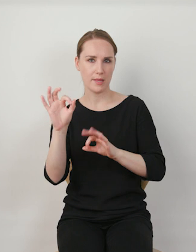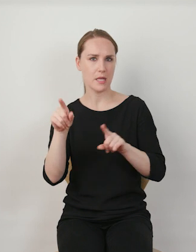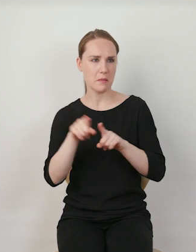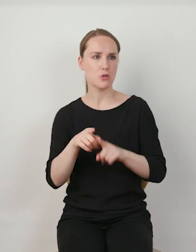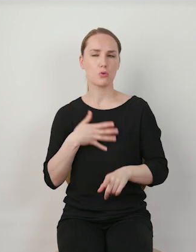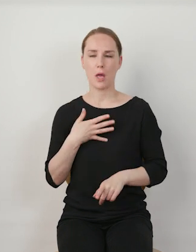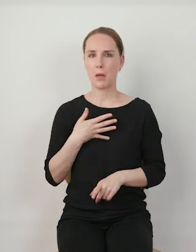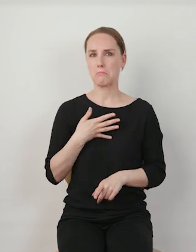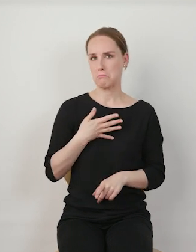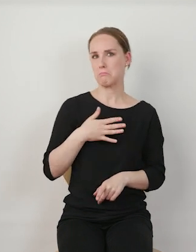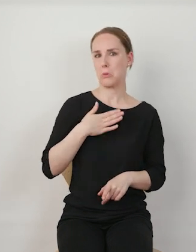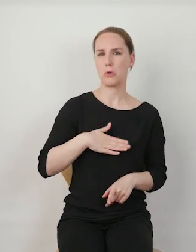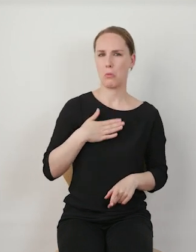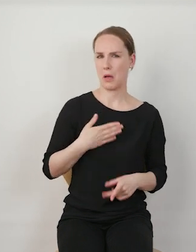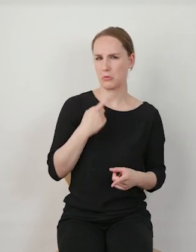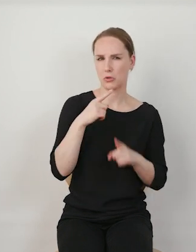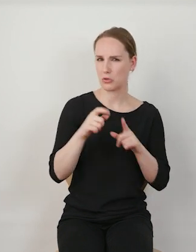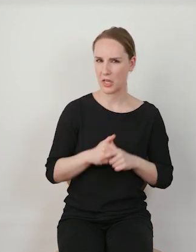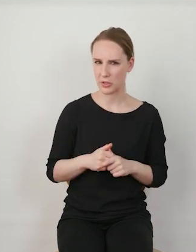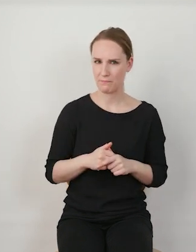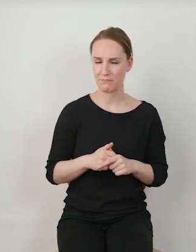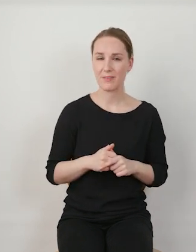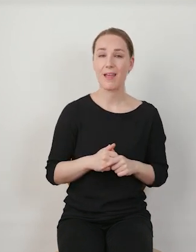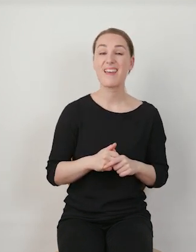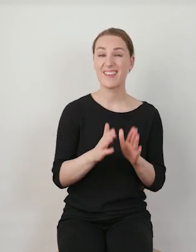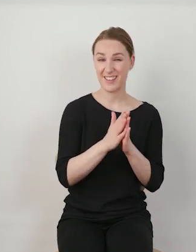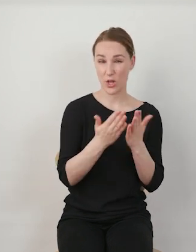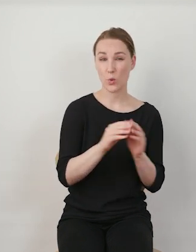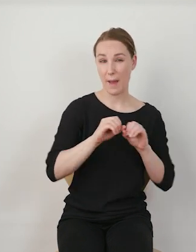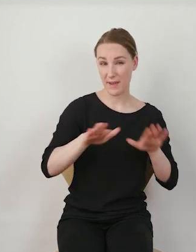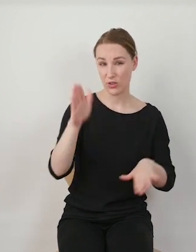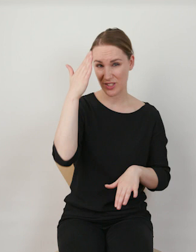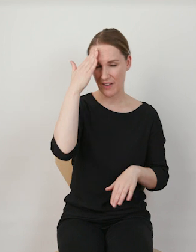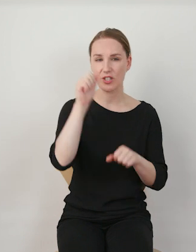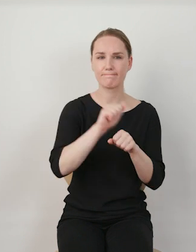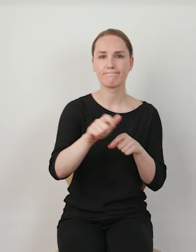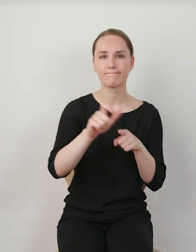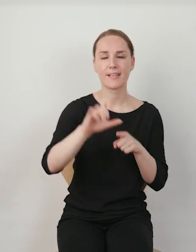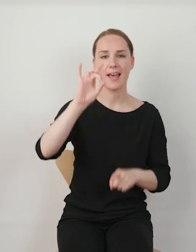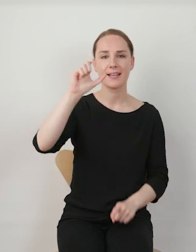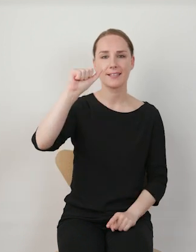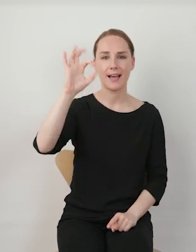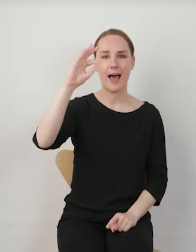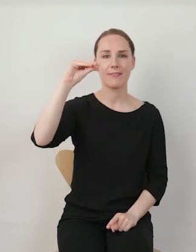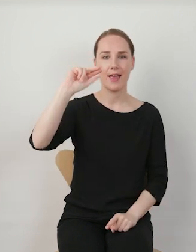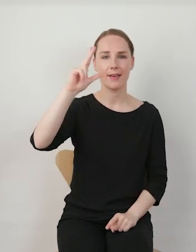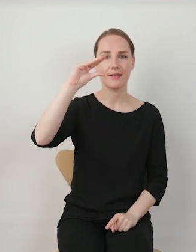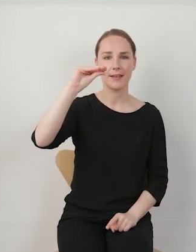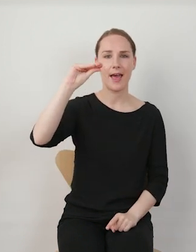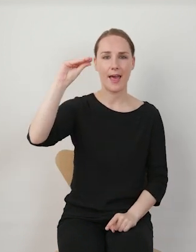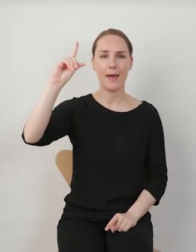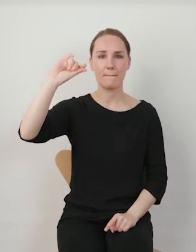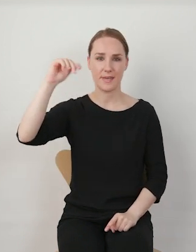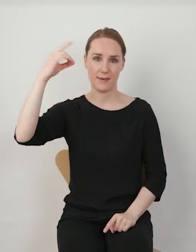nam odpowiada. W literaturze medioznawczej pojawia się pojęcie gatekeepingu. Gatekeeping, czyli